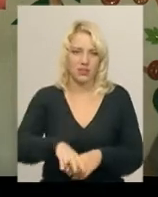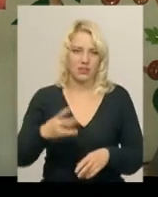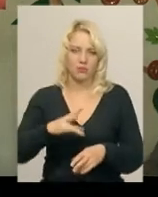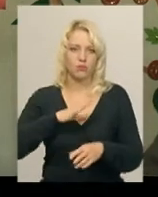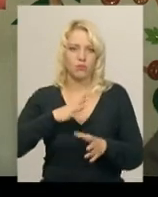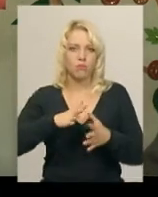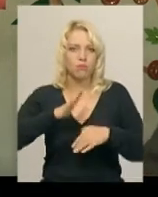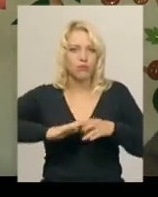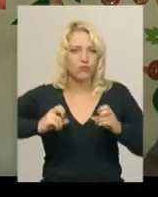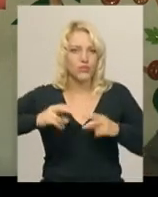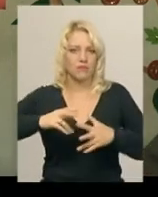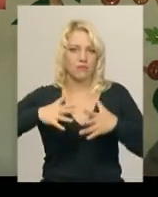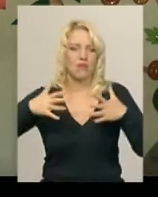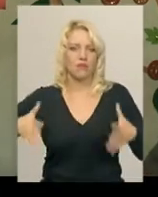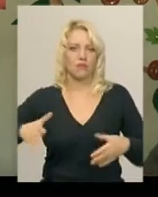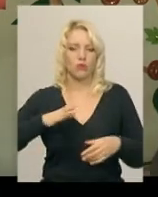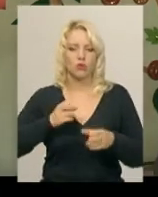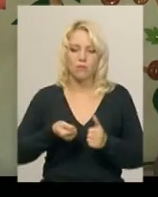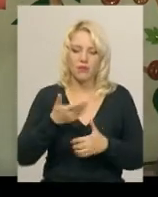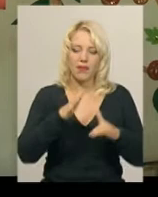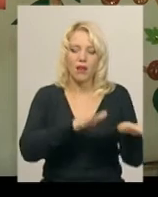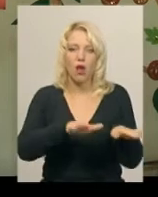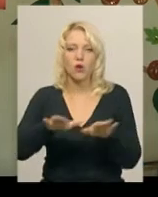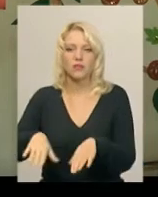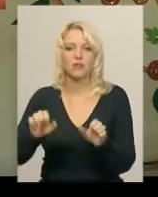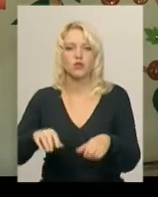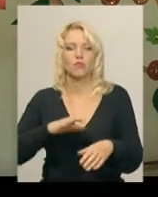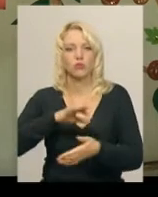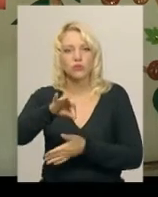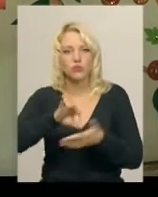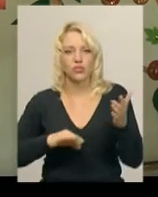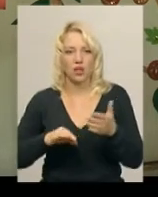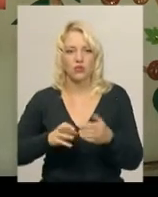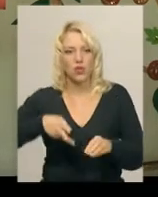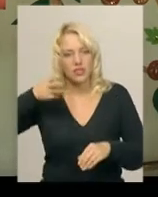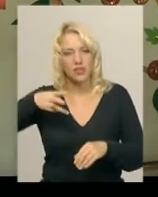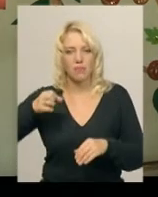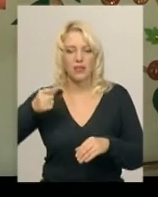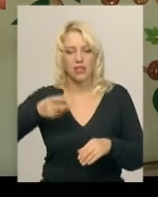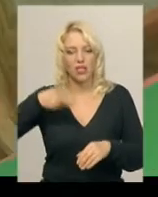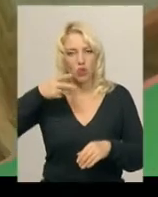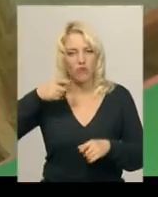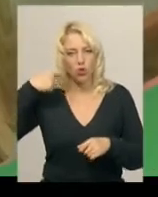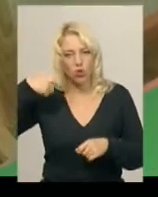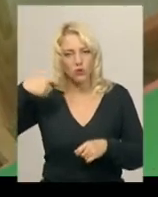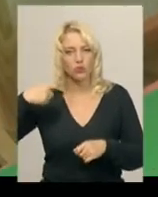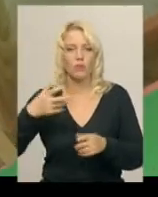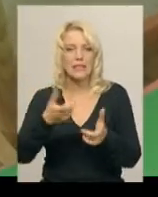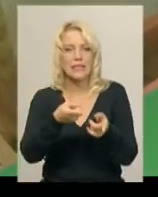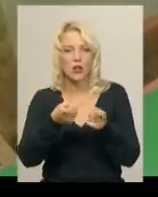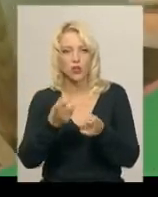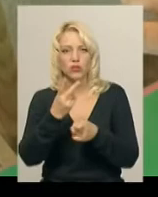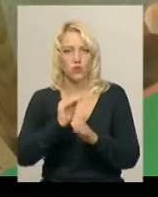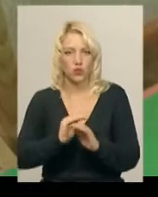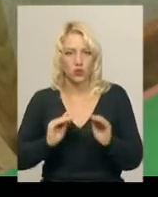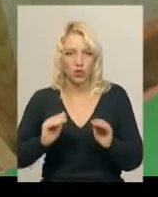щоб було кілька локацій, можна було знімати одразу, і до зйомки вже було одразу двоє людей залучено. Вадим Потсігон каже, для